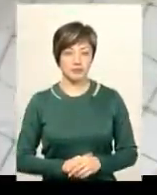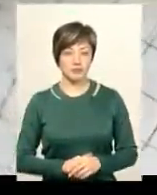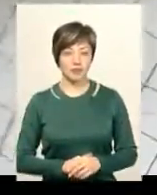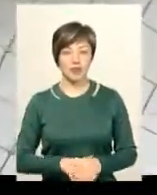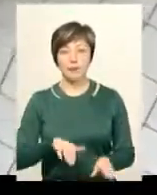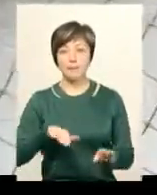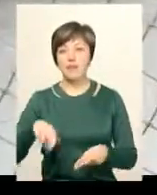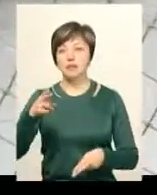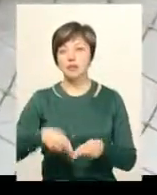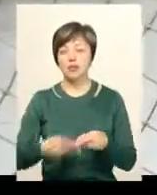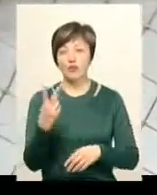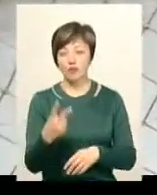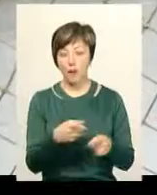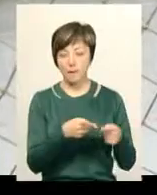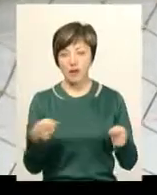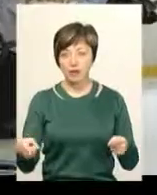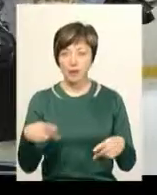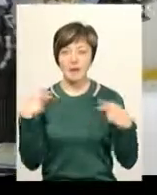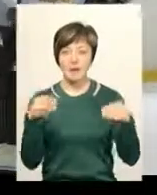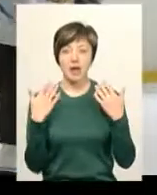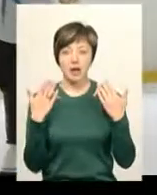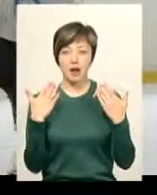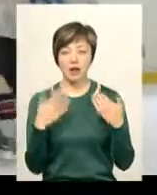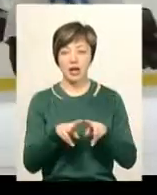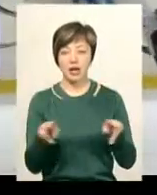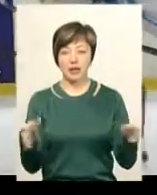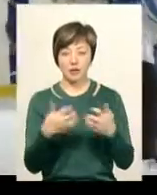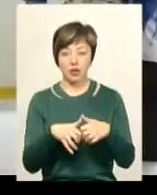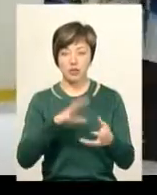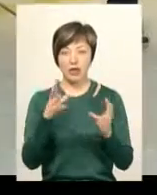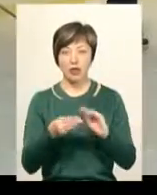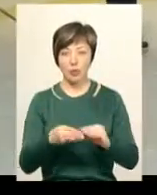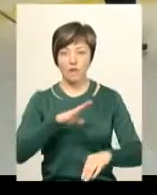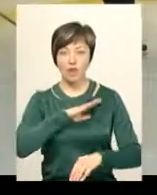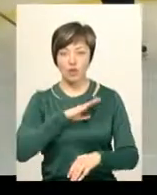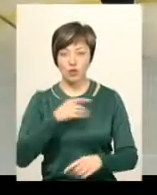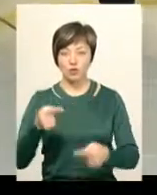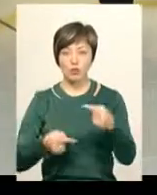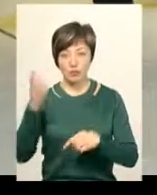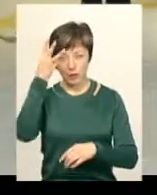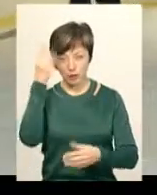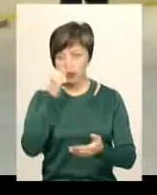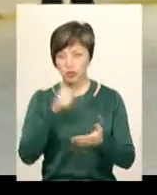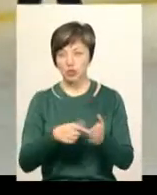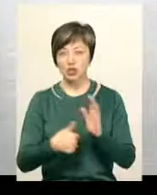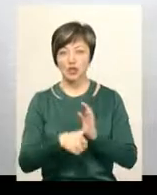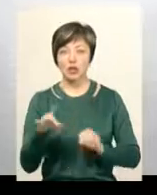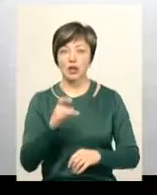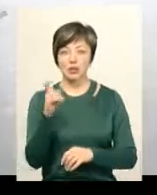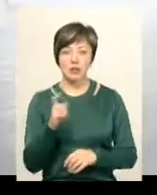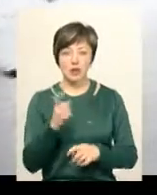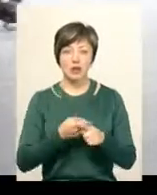Після завершення двох періодів на перерву команди йшли з рівним рахунком. Загалом у ворота суперника хмельничани поцілили 6 разів.